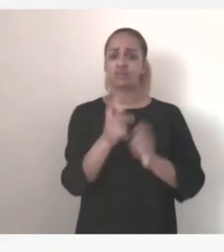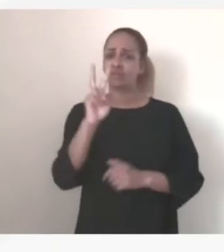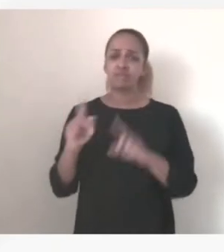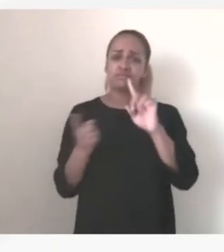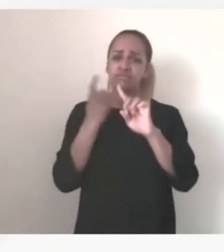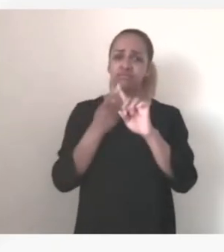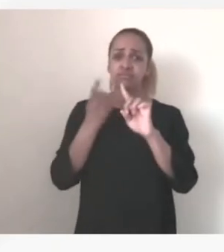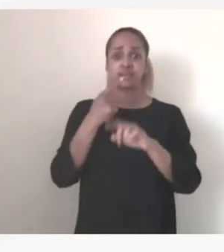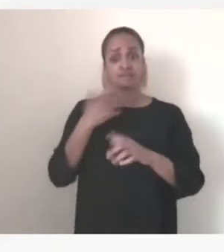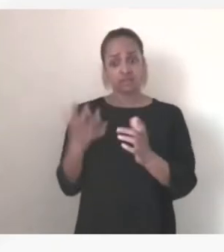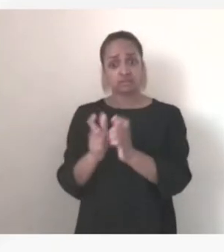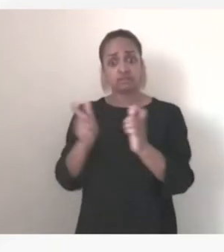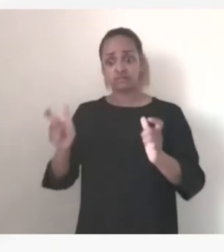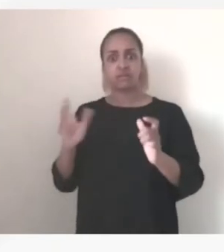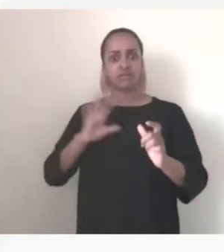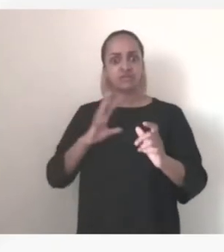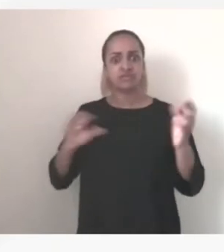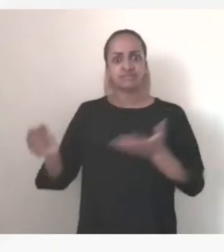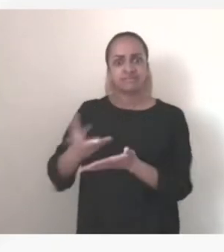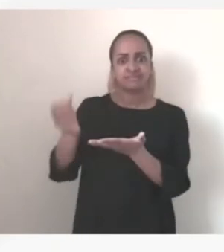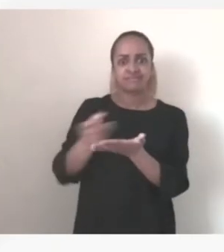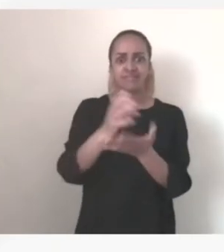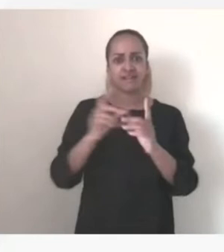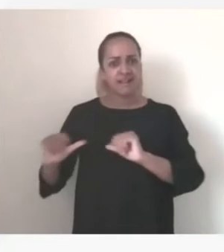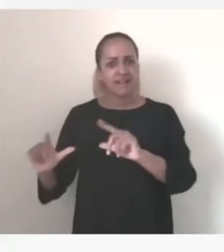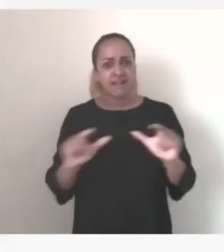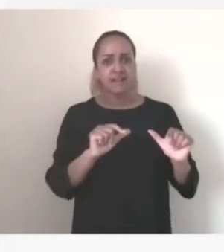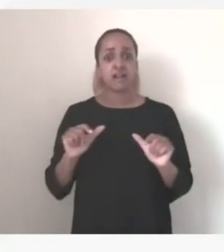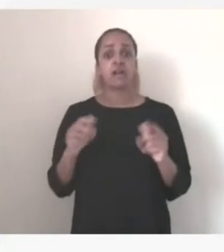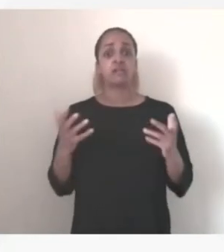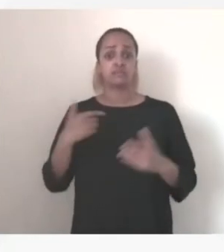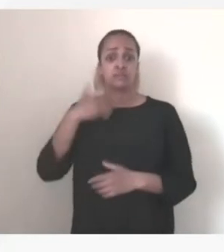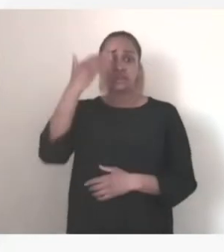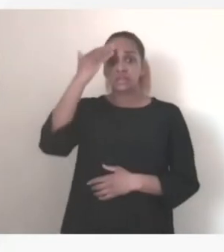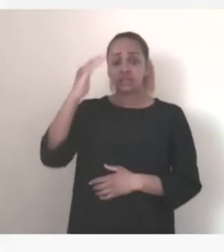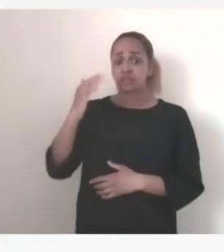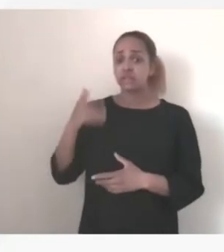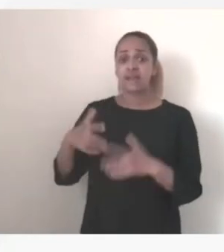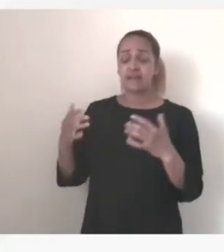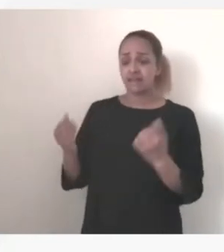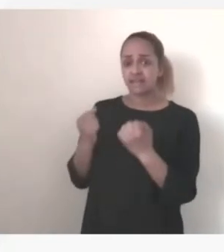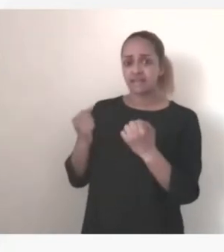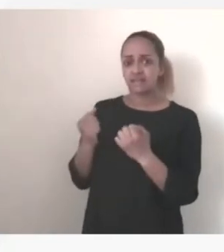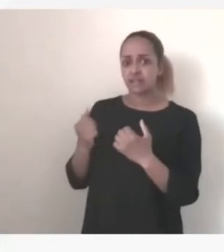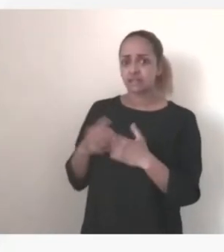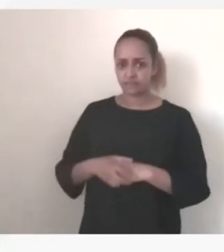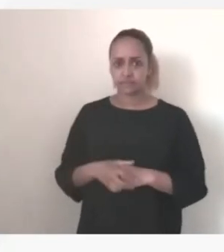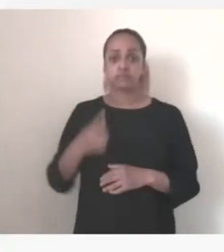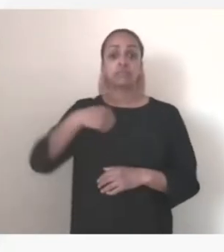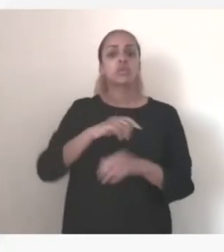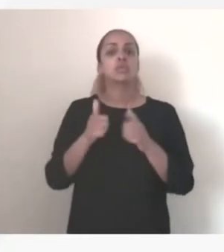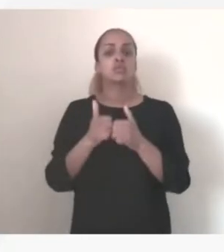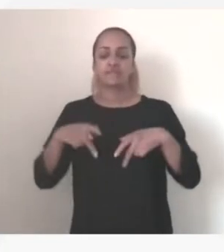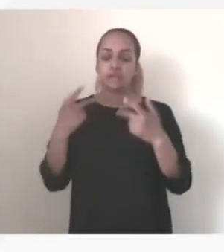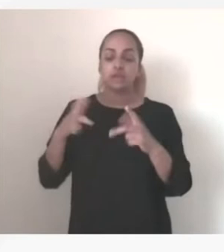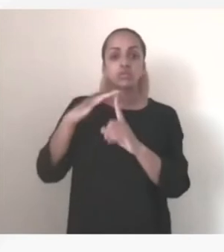infrastructure, pas d'espace informationnel, pas d'espace informationnel, on sait que c'est des pans entiers de l'activité, notre vie évidemment économique, notre vie sociale, mais aussi des